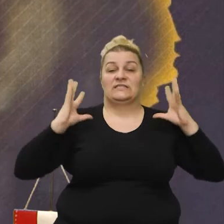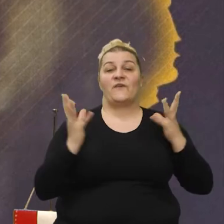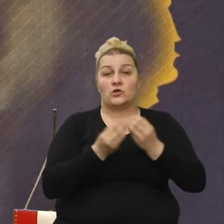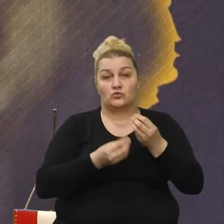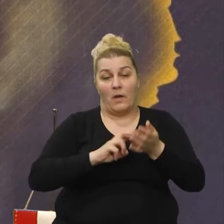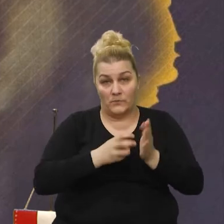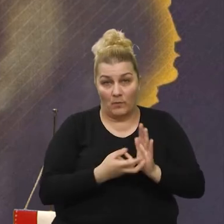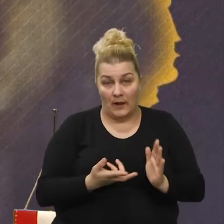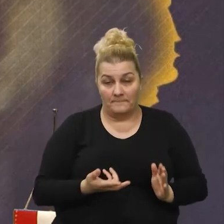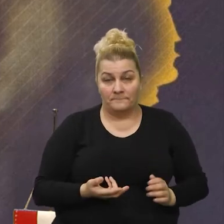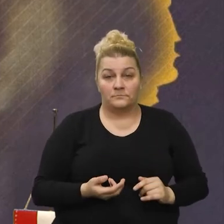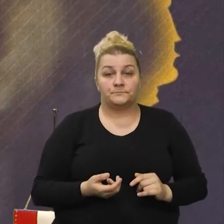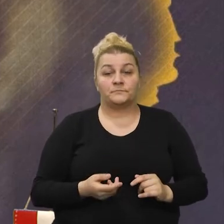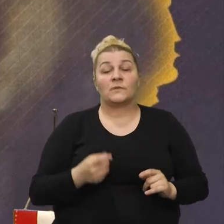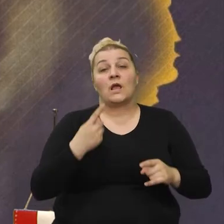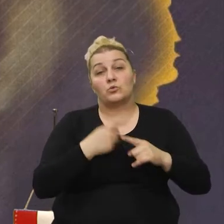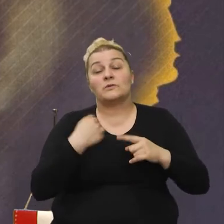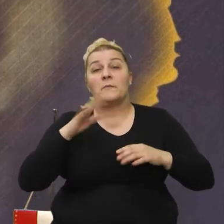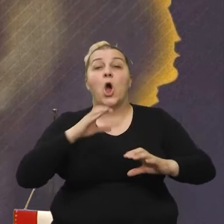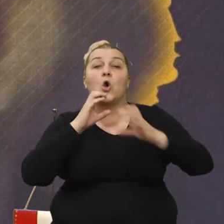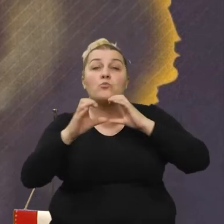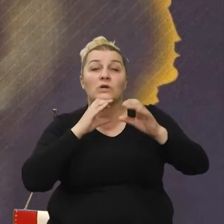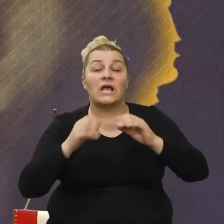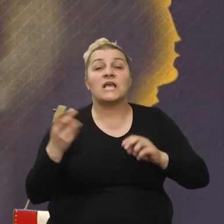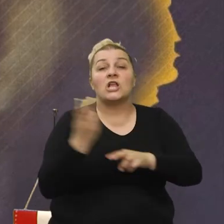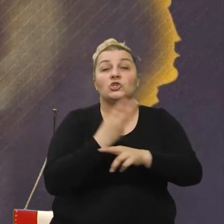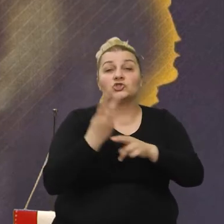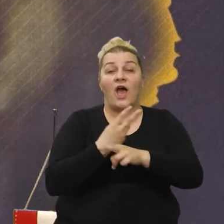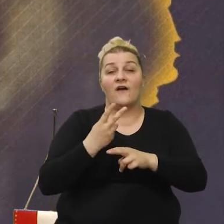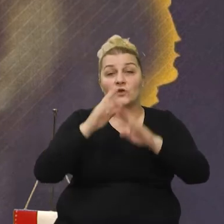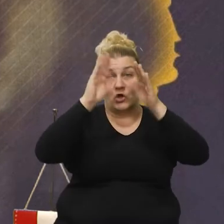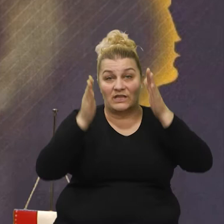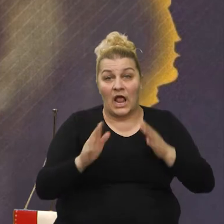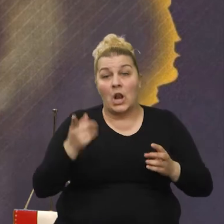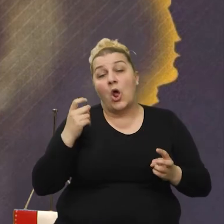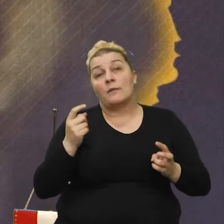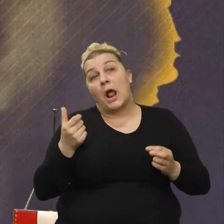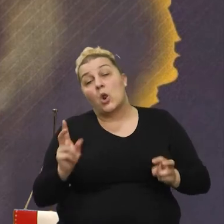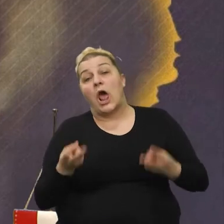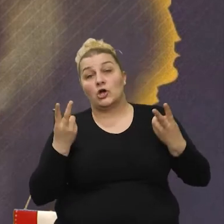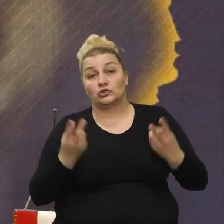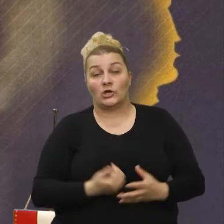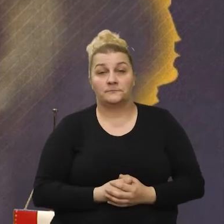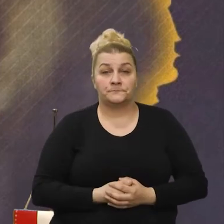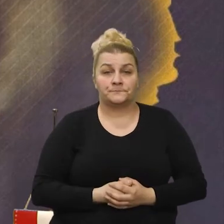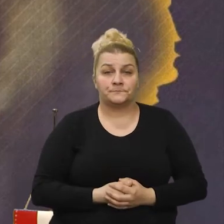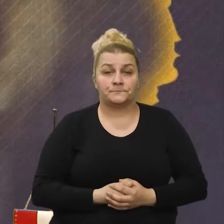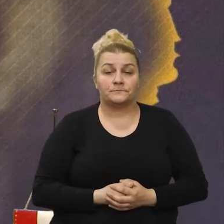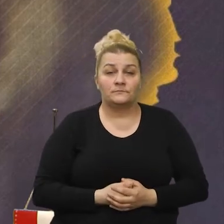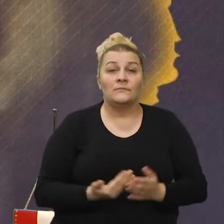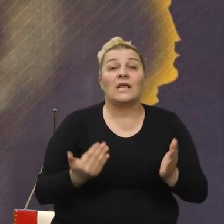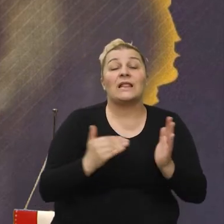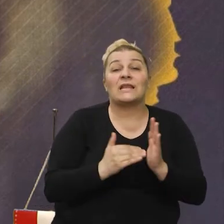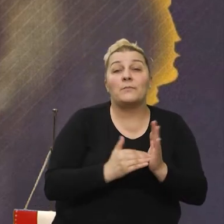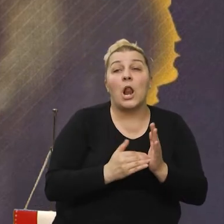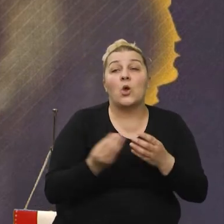da imamo, kažem, komunikaciju sa državnim tijelima, ali jednostavniju. jer trebalo je negdje